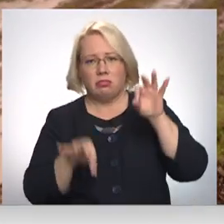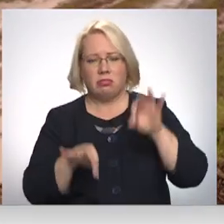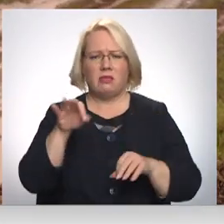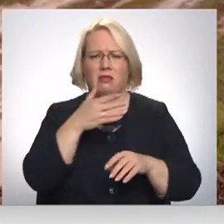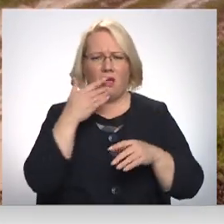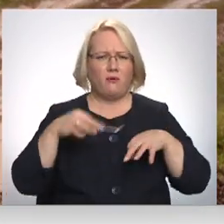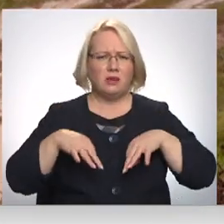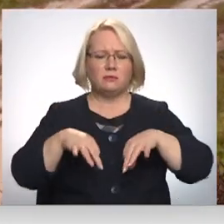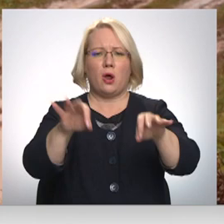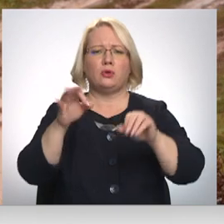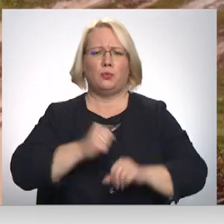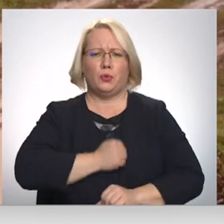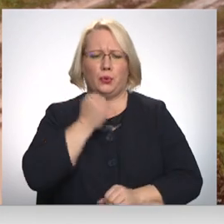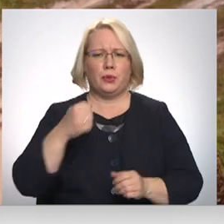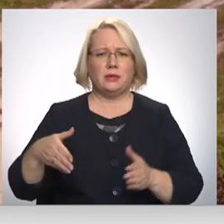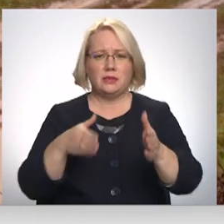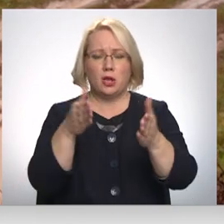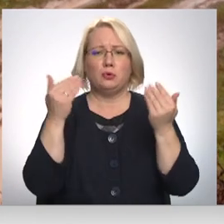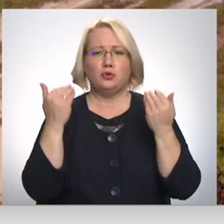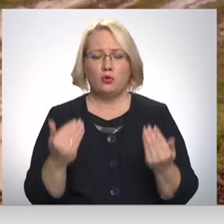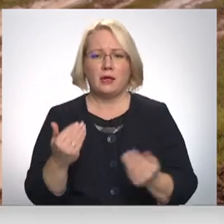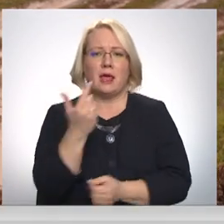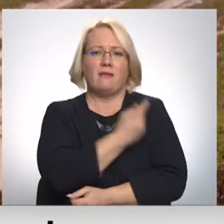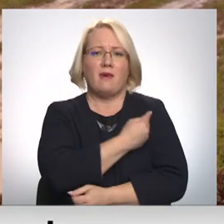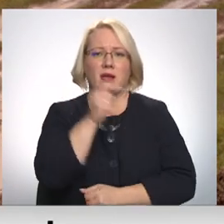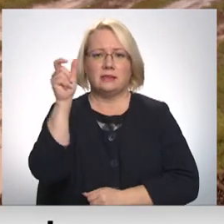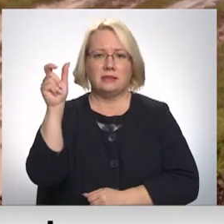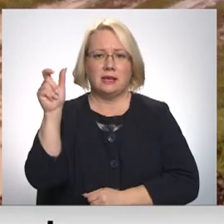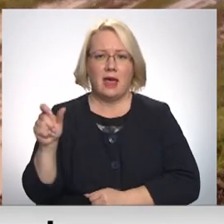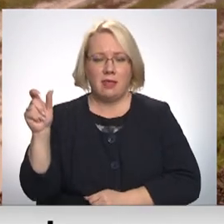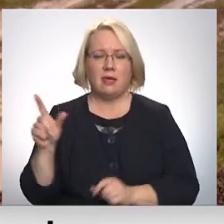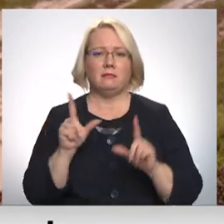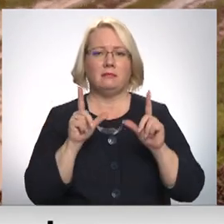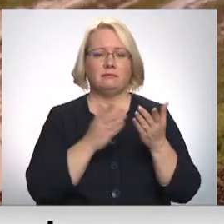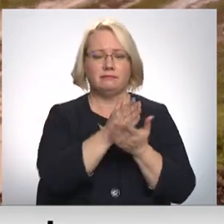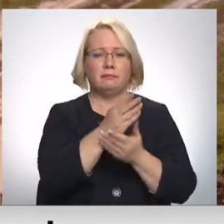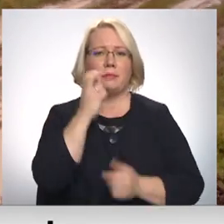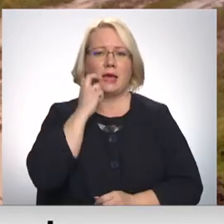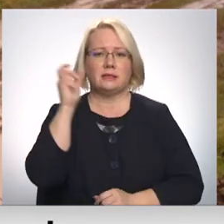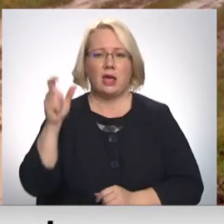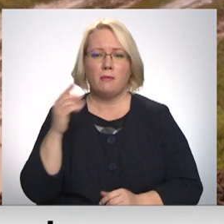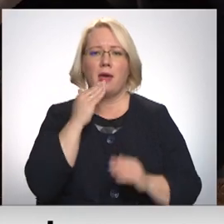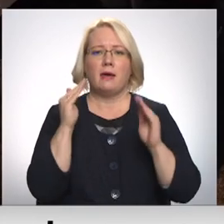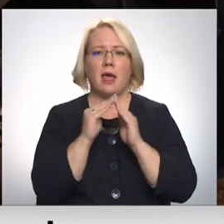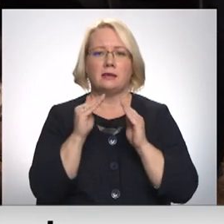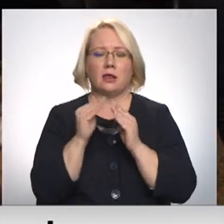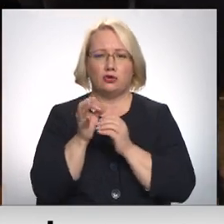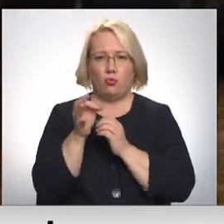neizbraucamiem lauku ceļiem šodien vakcinētāji devās pie senioriem rēzeknes nobadā.